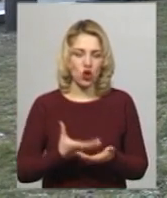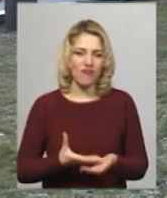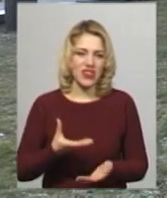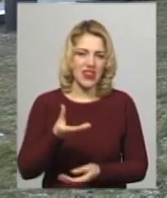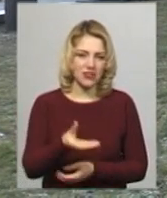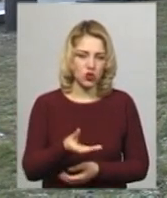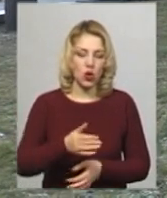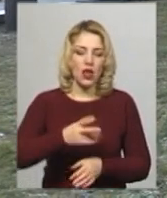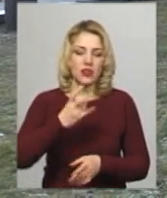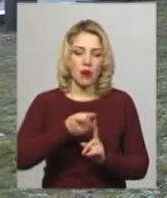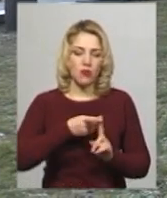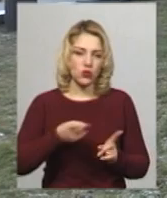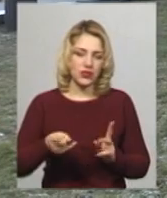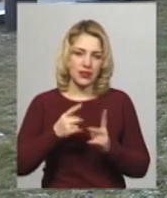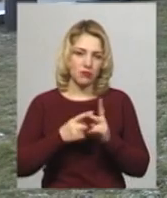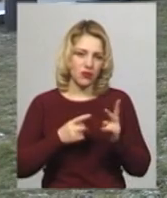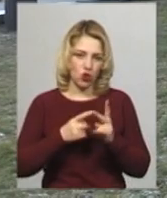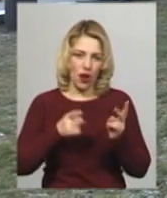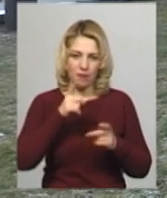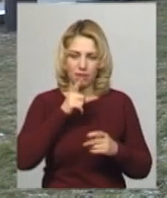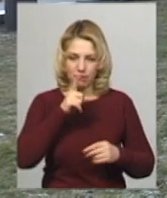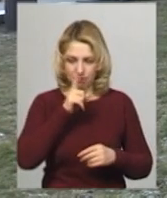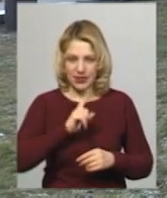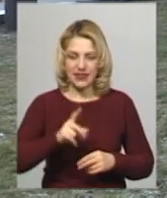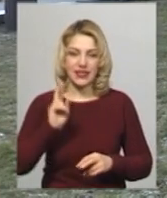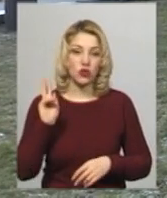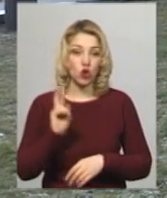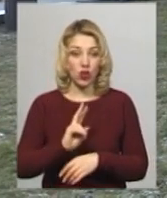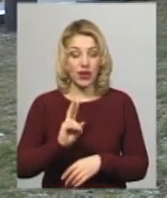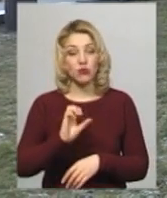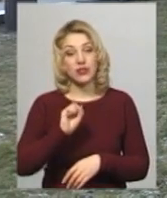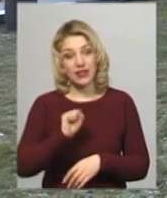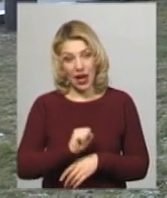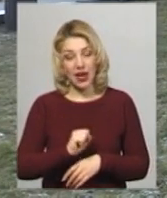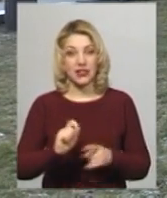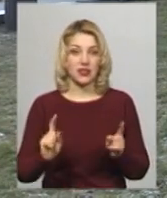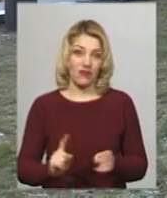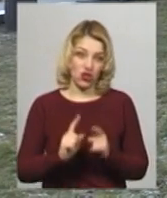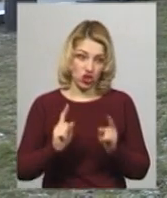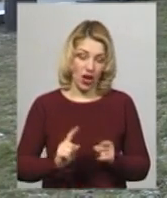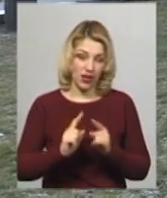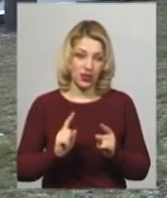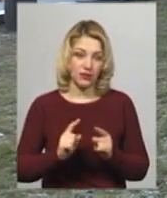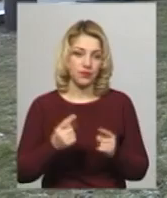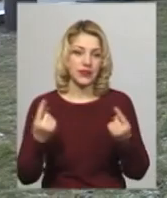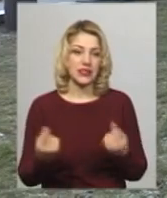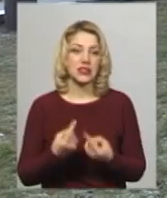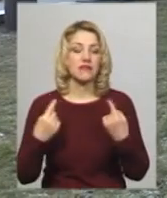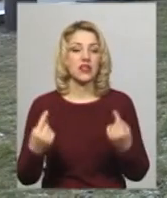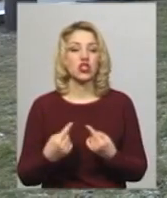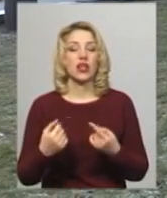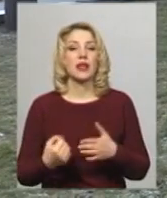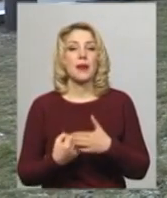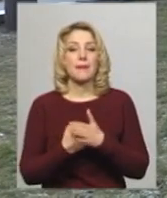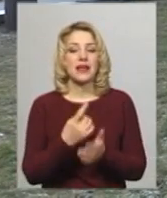на протязі півтора місяця тролейбуси, а звичайного базового